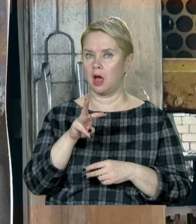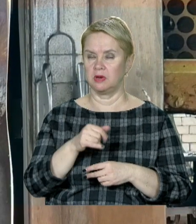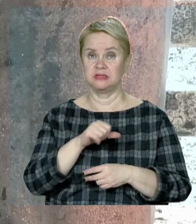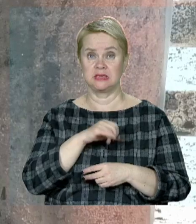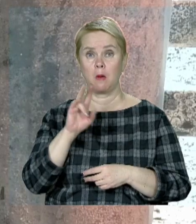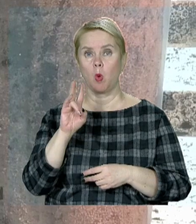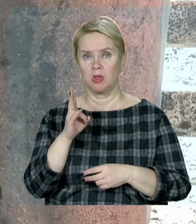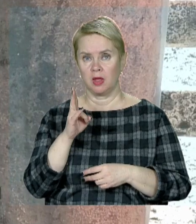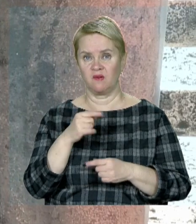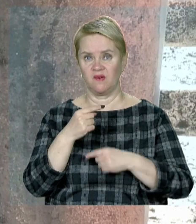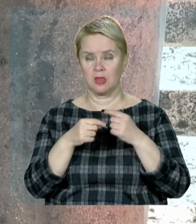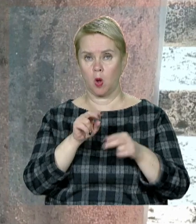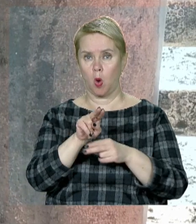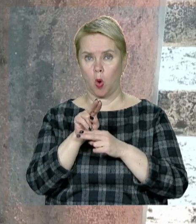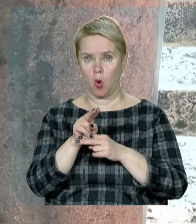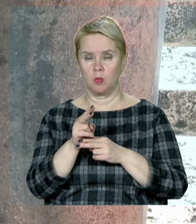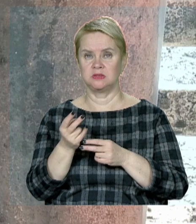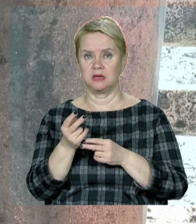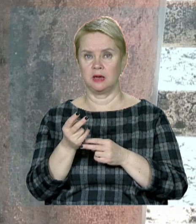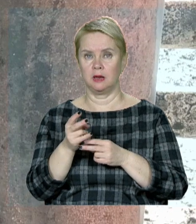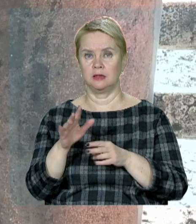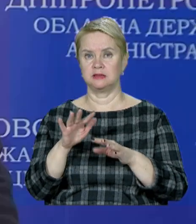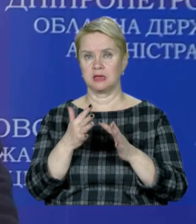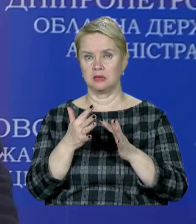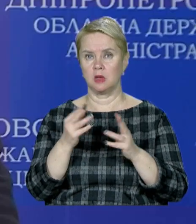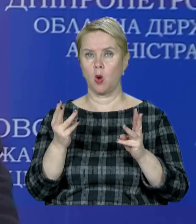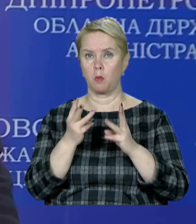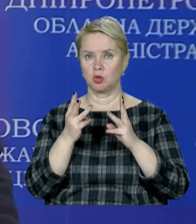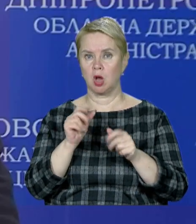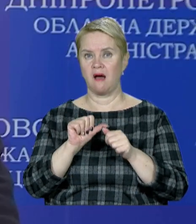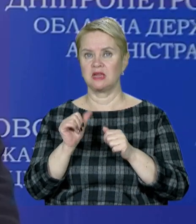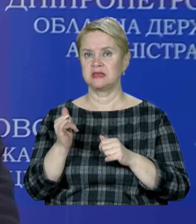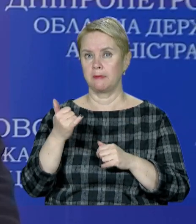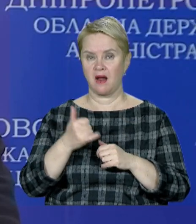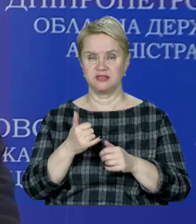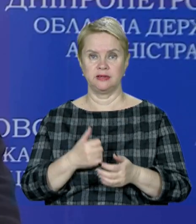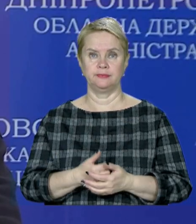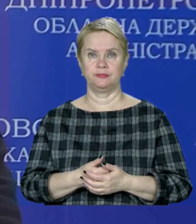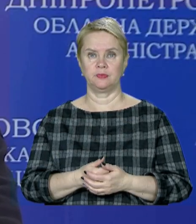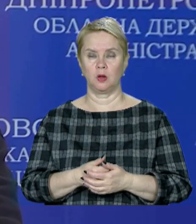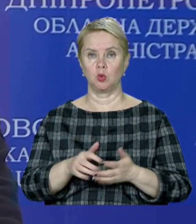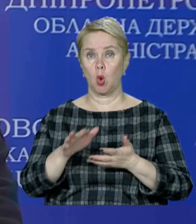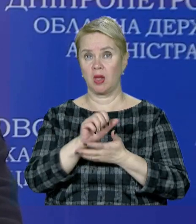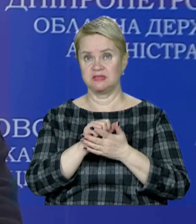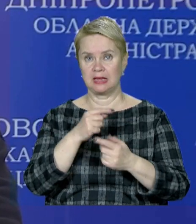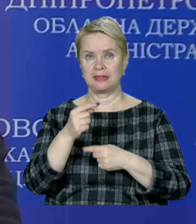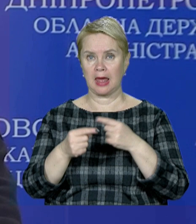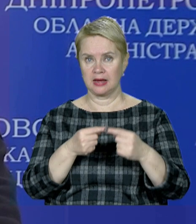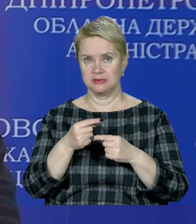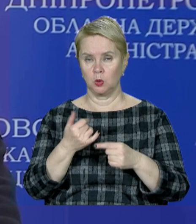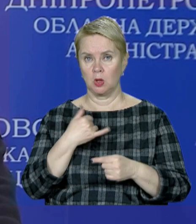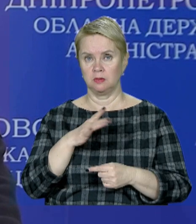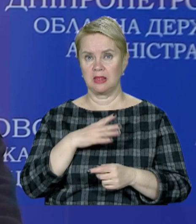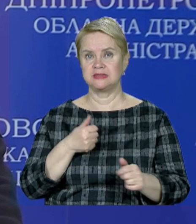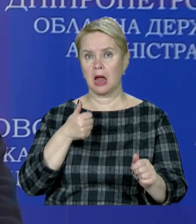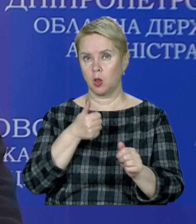«У самому Нікополі внаслідок обстрілу сталася пожежа на автозаправці. До ліквідації наслідків у нас